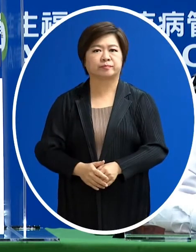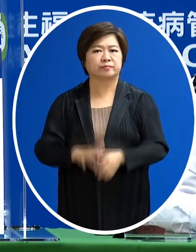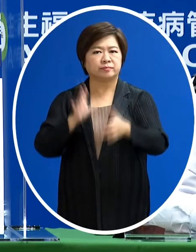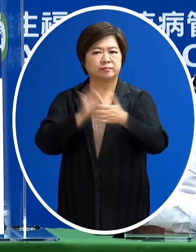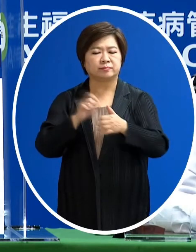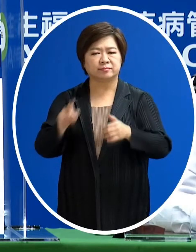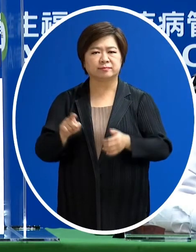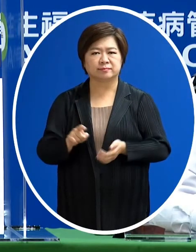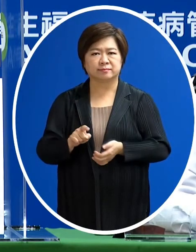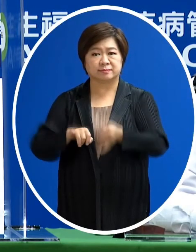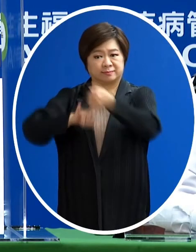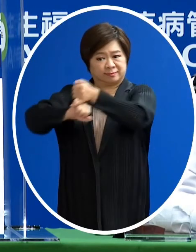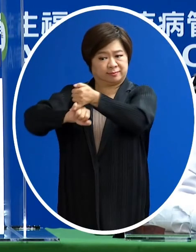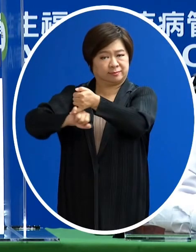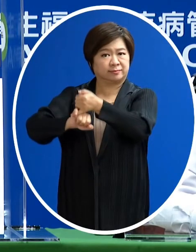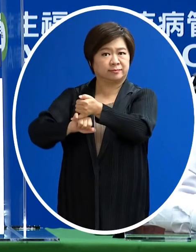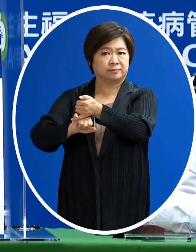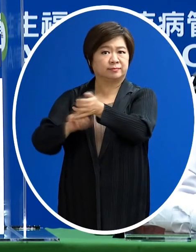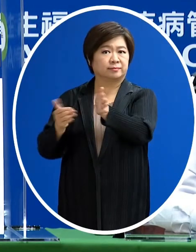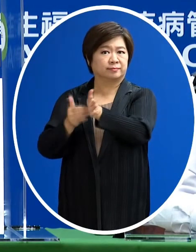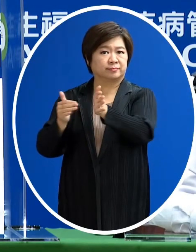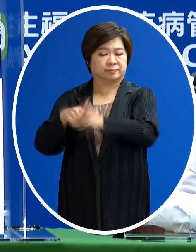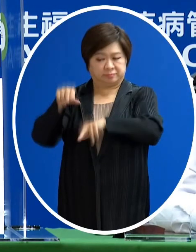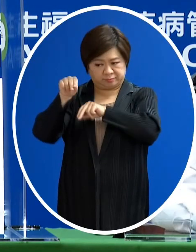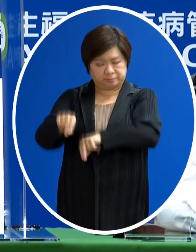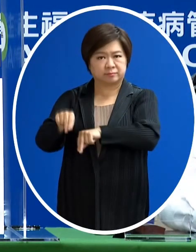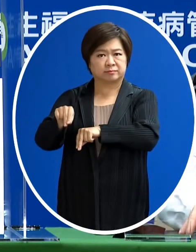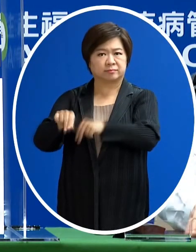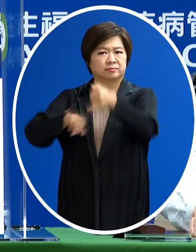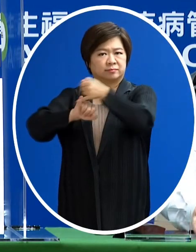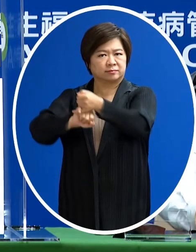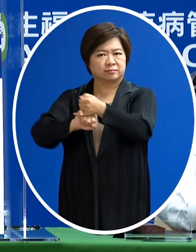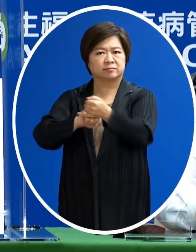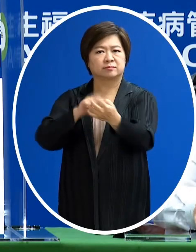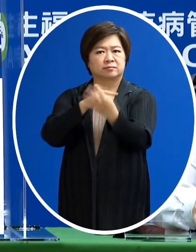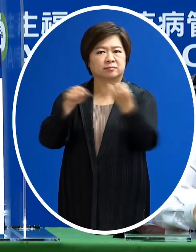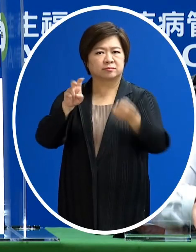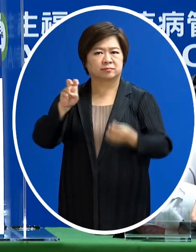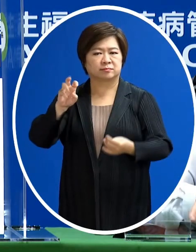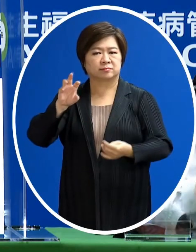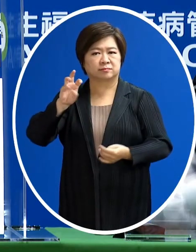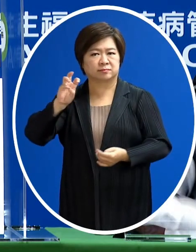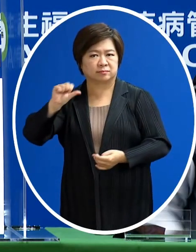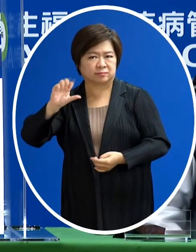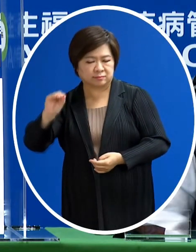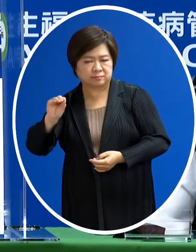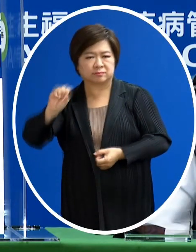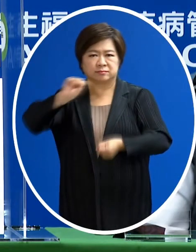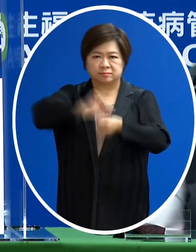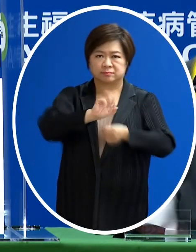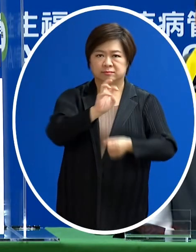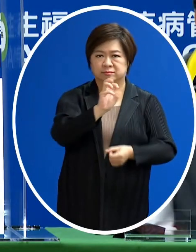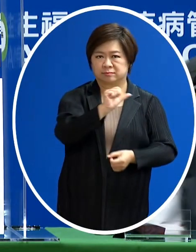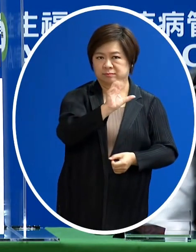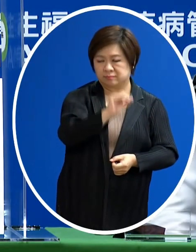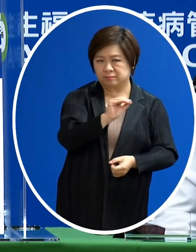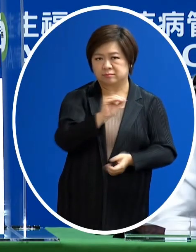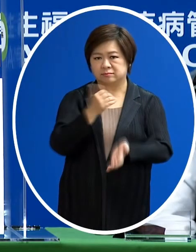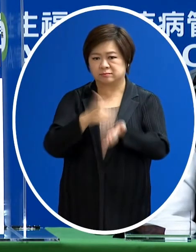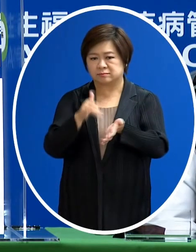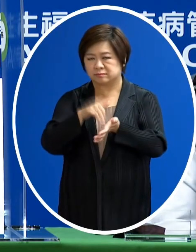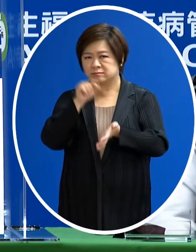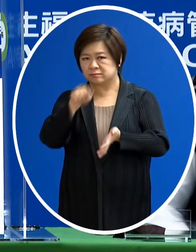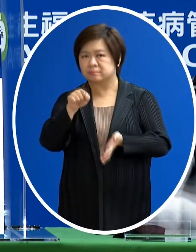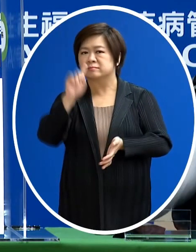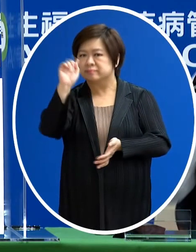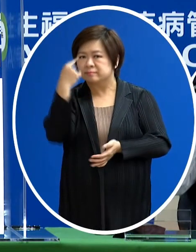這是已經購買了一個開口的合約35萬加35萬也是根據這樣的一個假